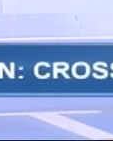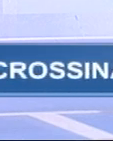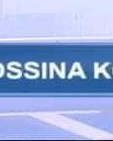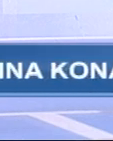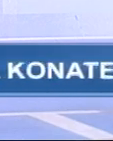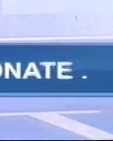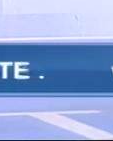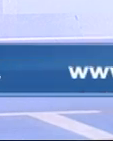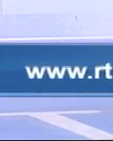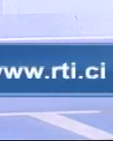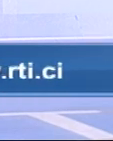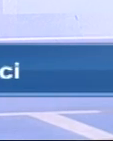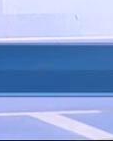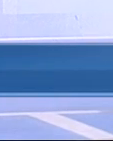Merci d